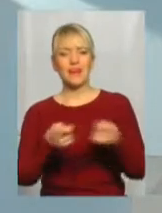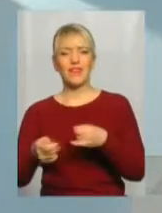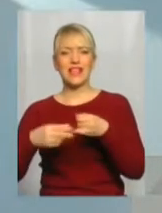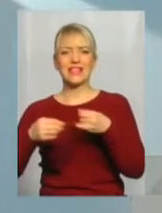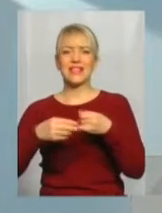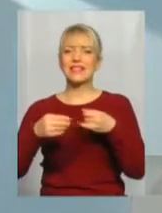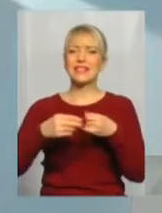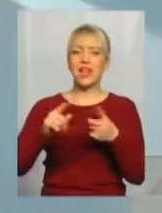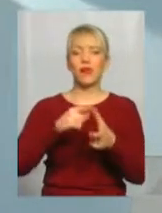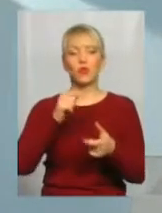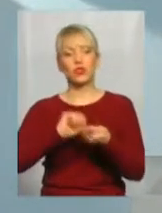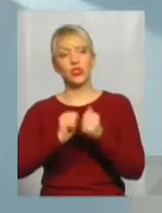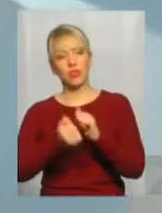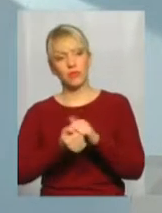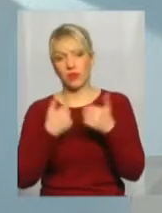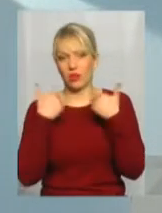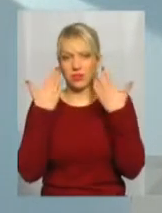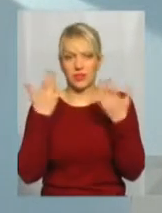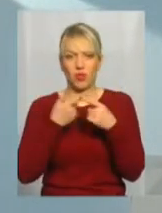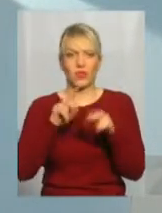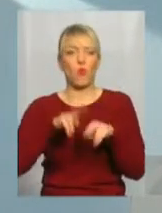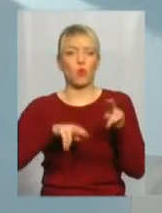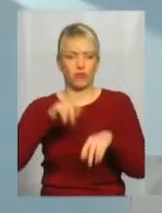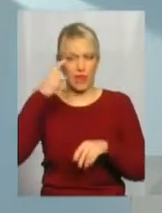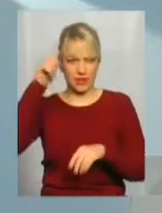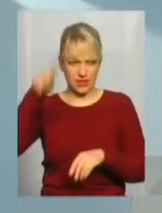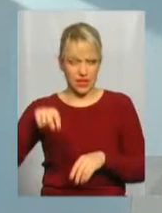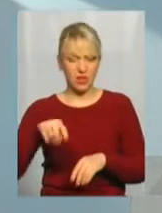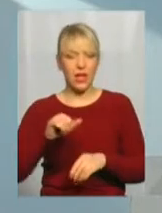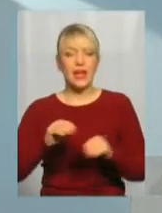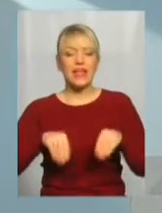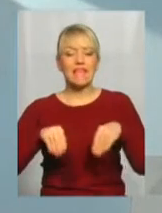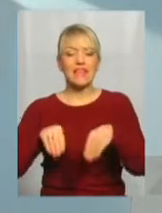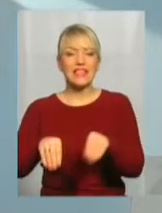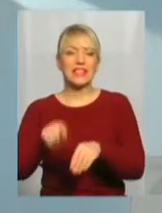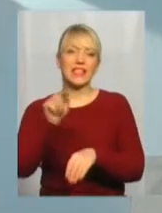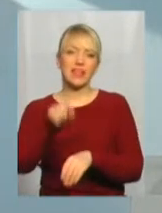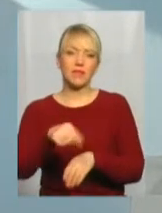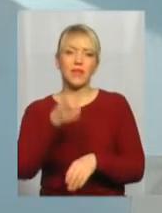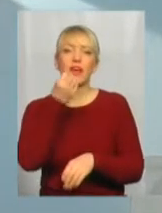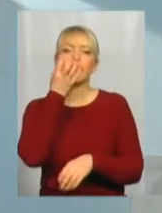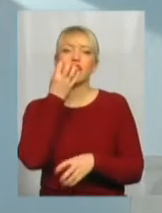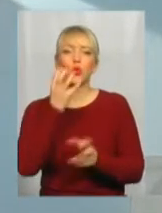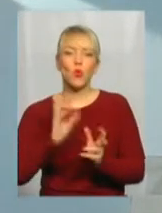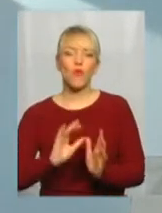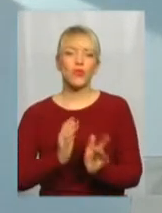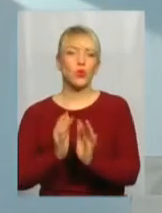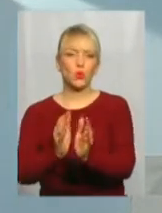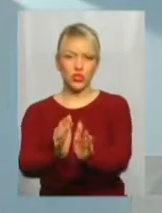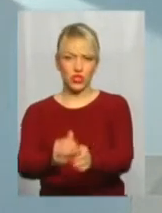камінчики. Ну, я не знаю, це будівельники знають. І висадити там квіткові кущі і квіти.